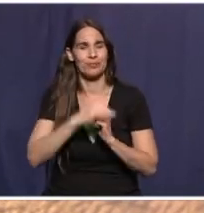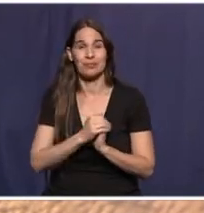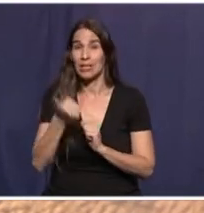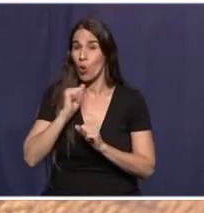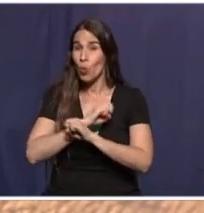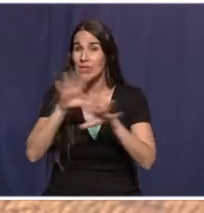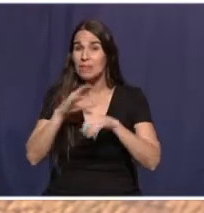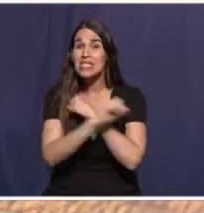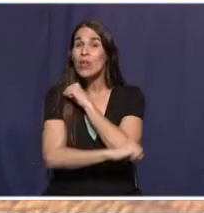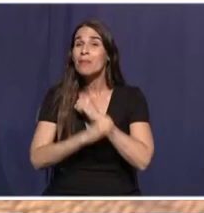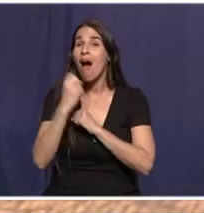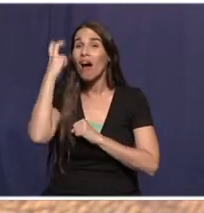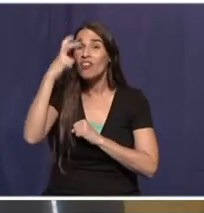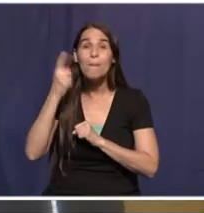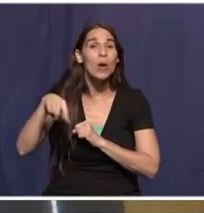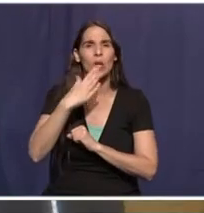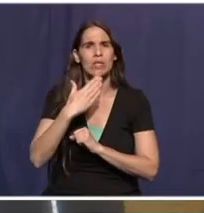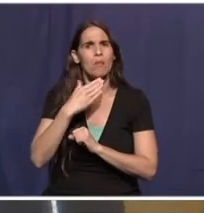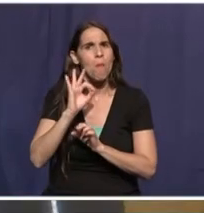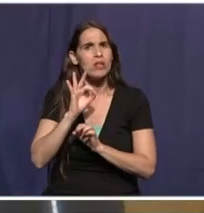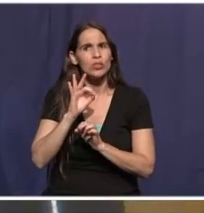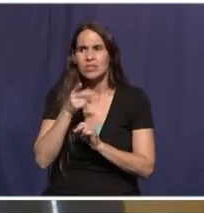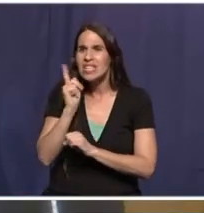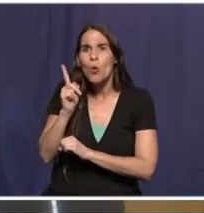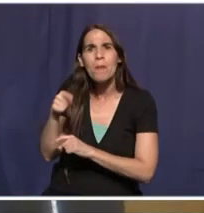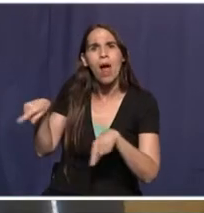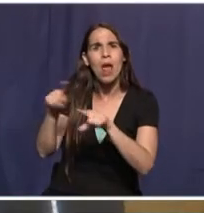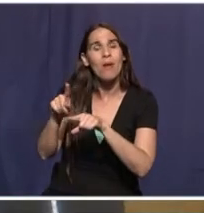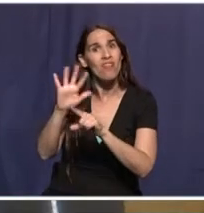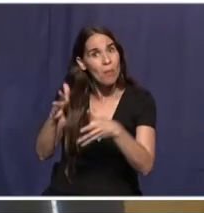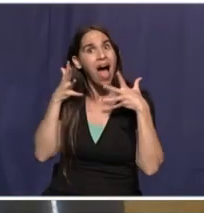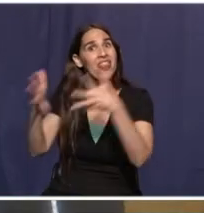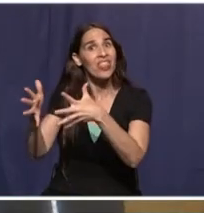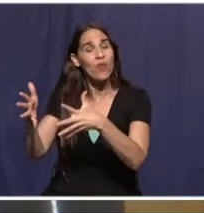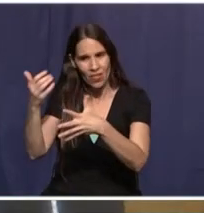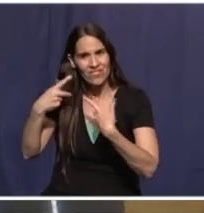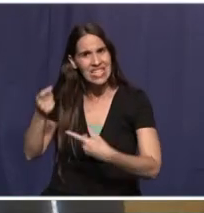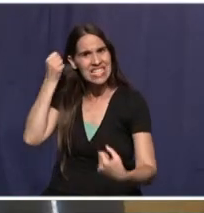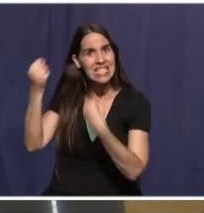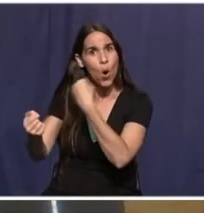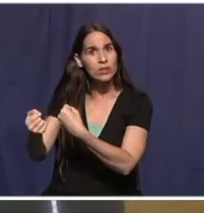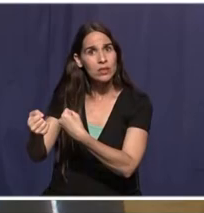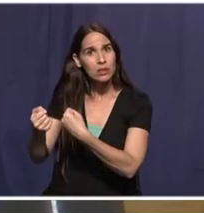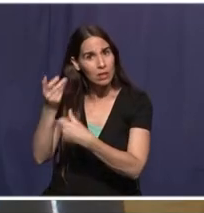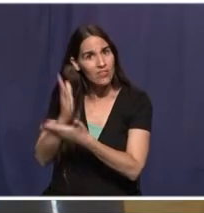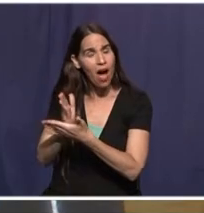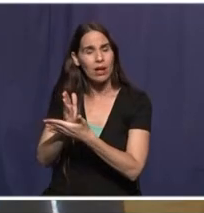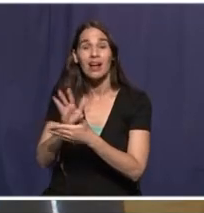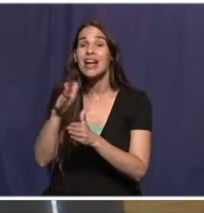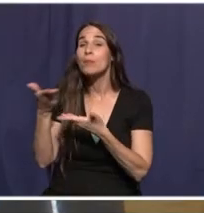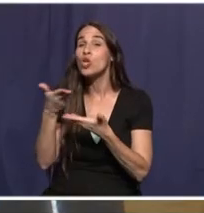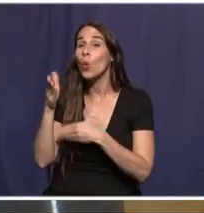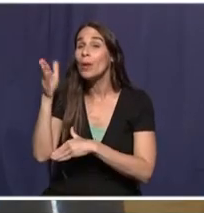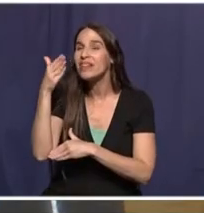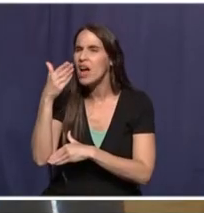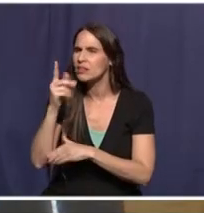הערבים בכל רחבי ישראל נתונים לאיומים מילוליים ואף להתקפות פיזיות. גם בשירות המדינה מתרחש בימים